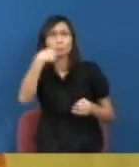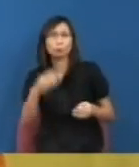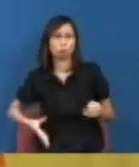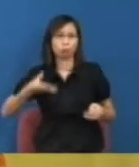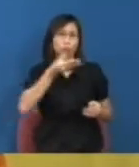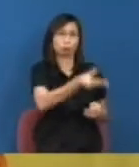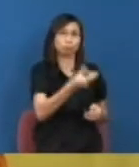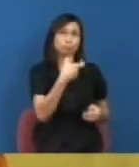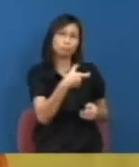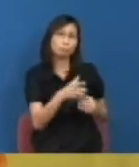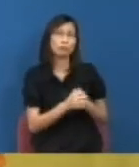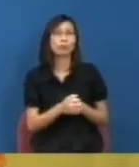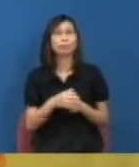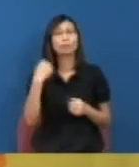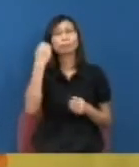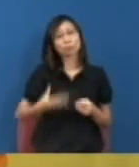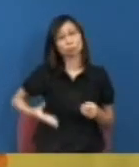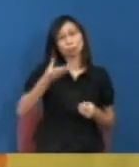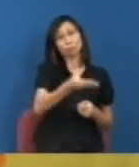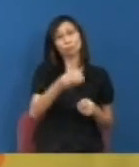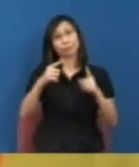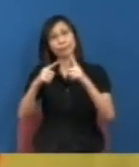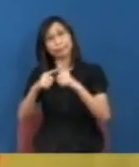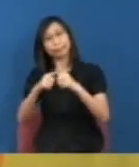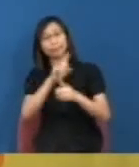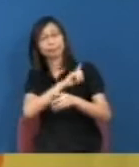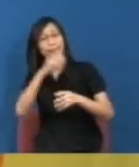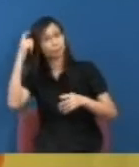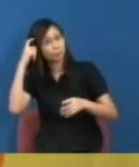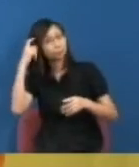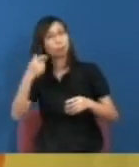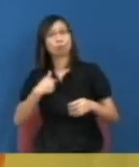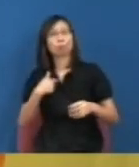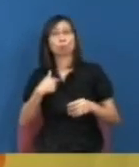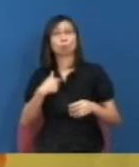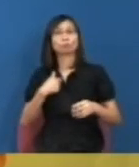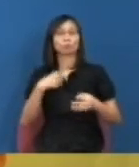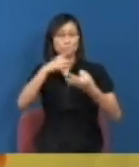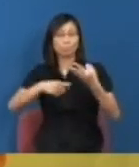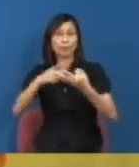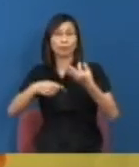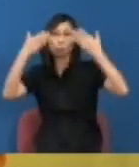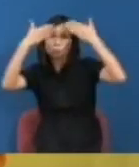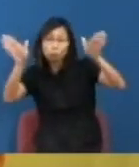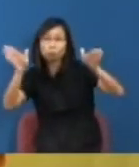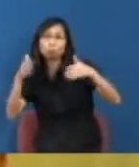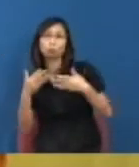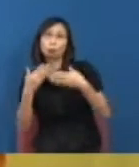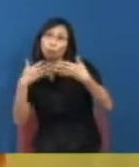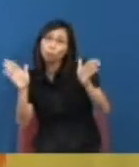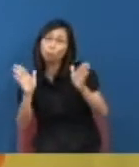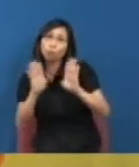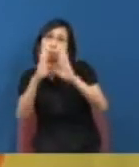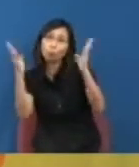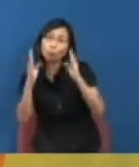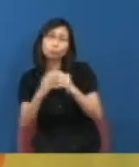令到捐款人本身都知道我的新聞被公開我不能夠再像以往或者可能